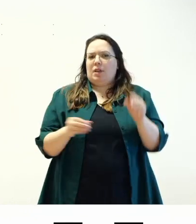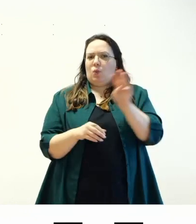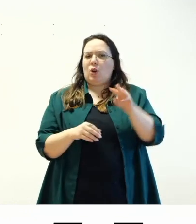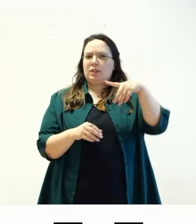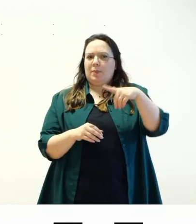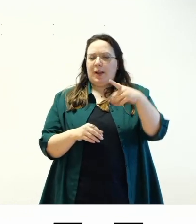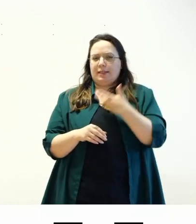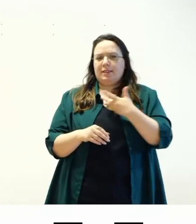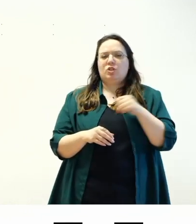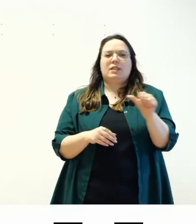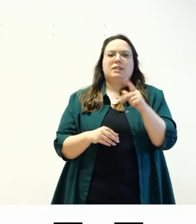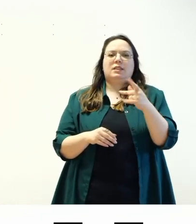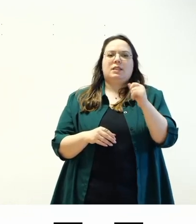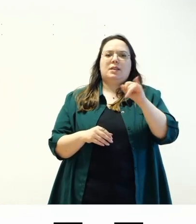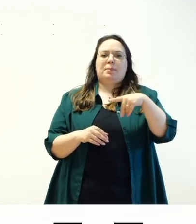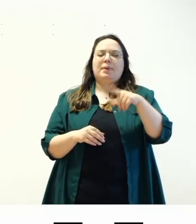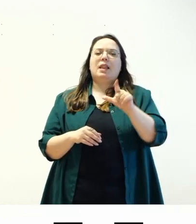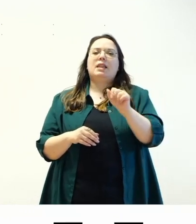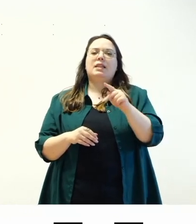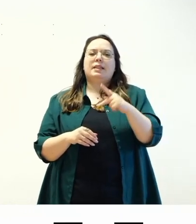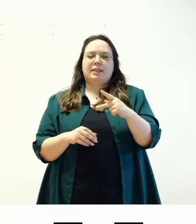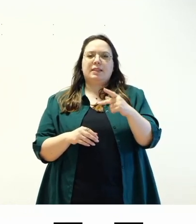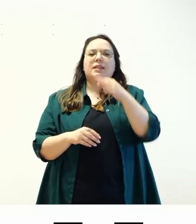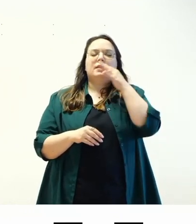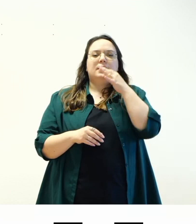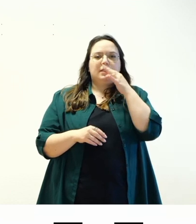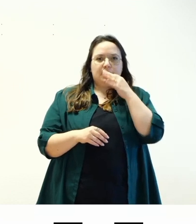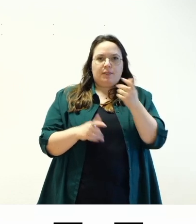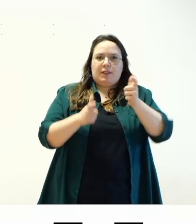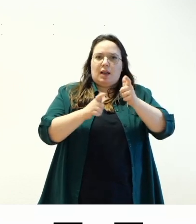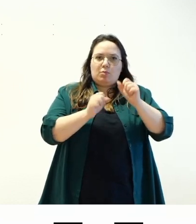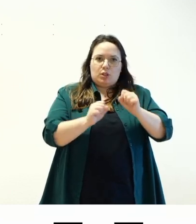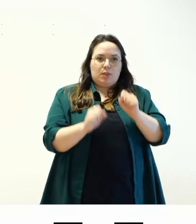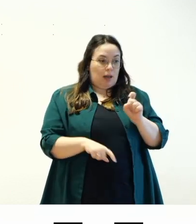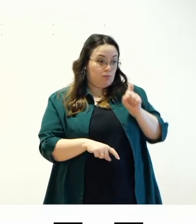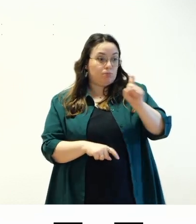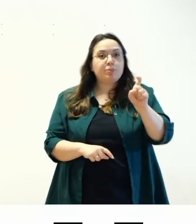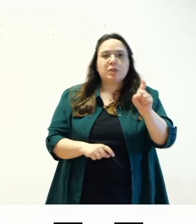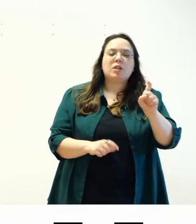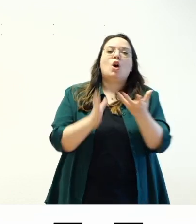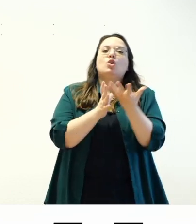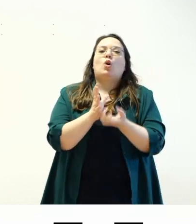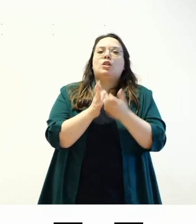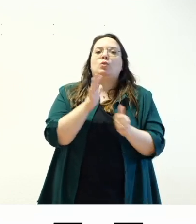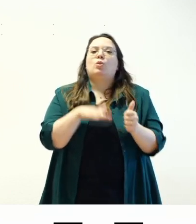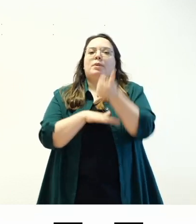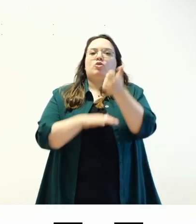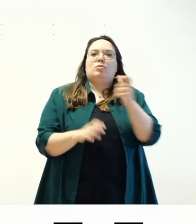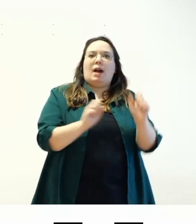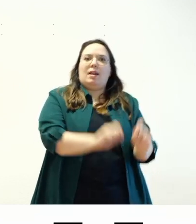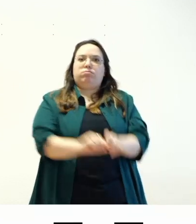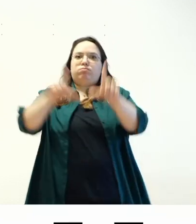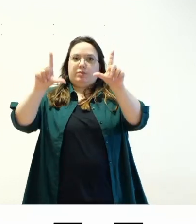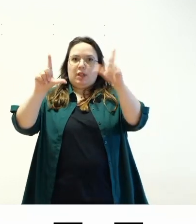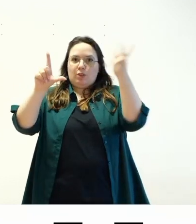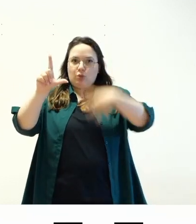link che permette di saltare direttamente al contenuto principale questo link deve essere presente su ogni pagina